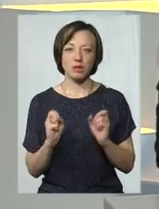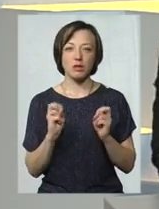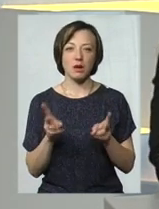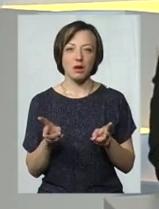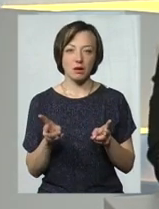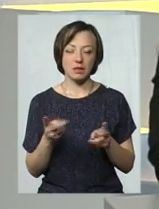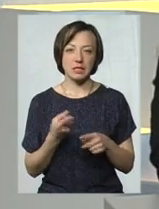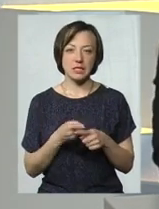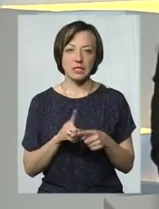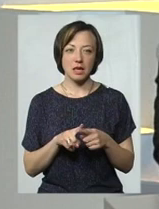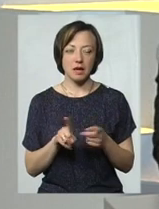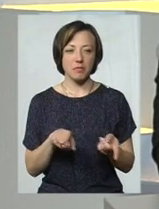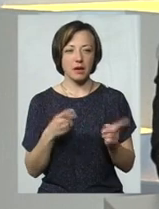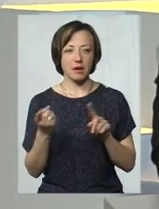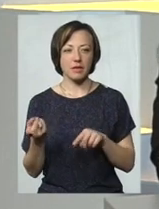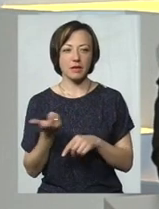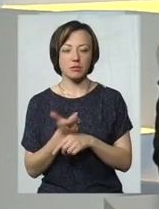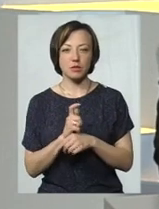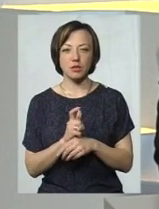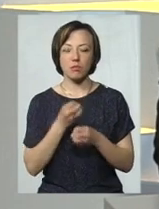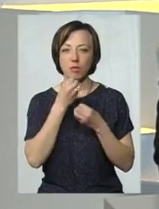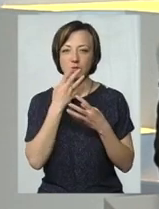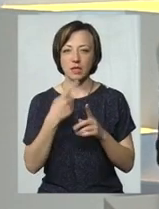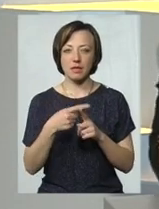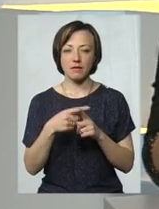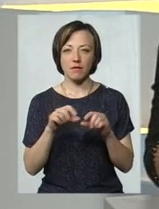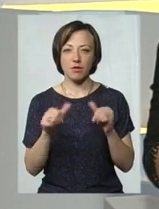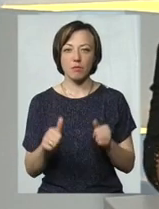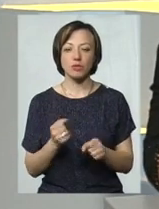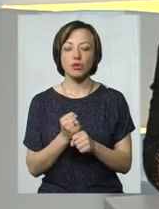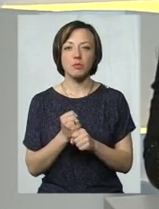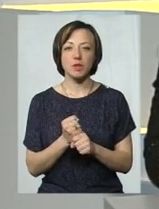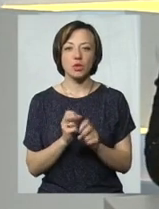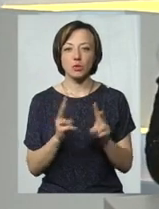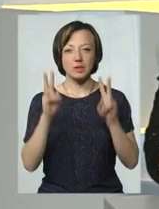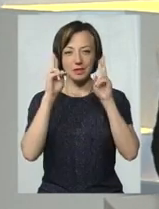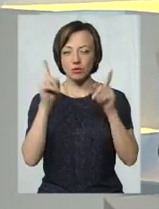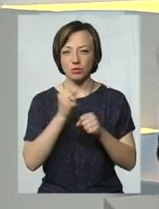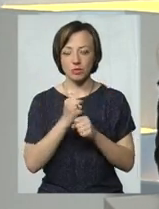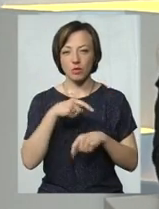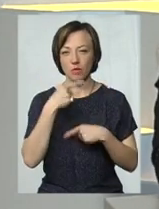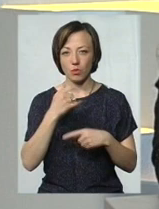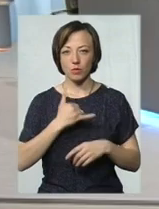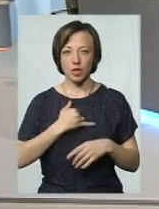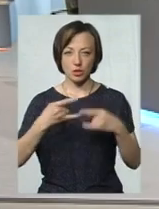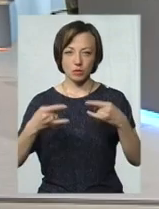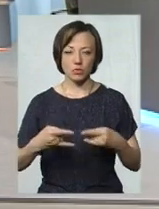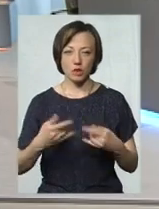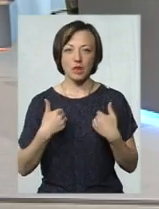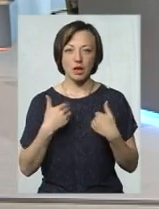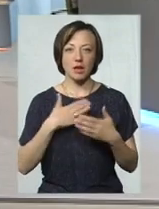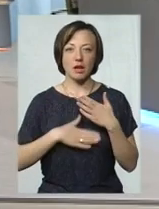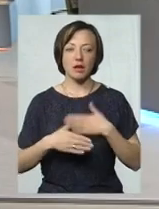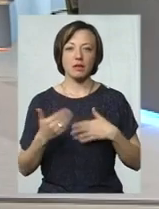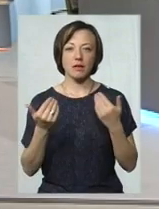це перевести у більш позитивний формат, що робити тим, хто не знає, що робити, говоримо сьогодні у нашій студії. І я рада